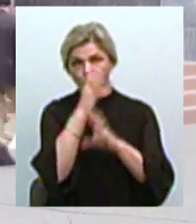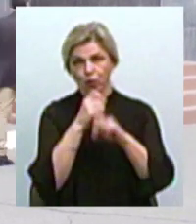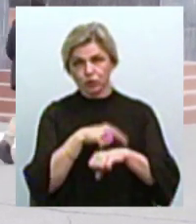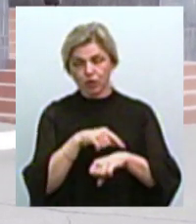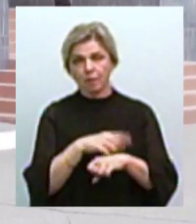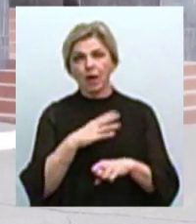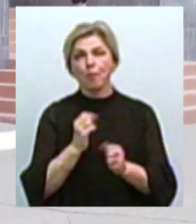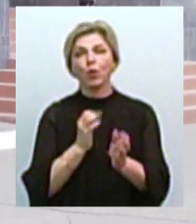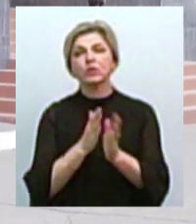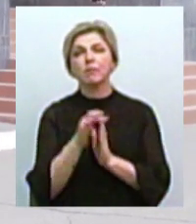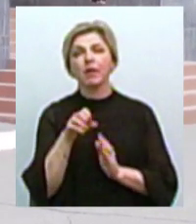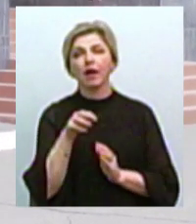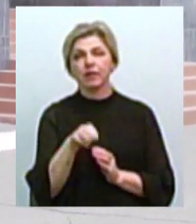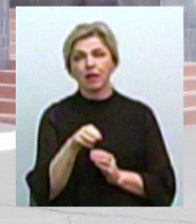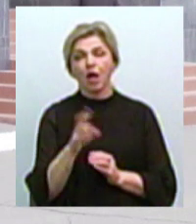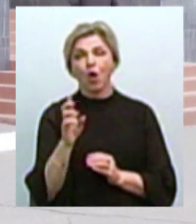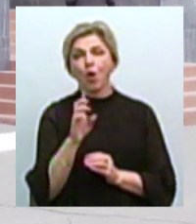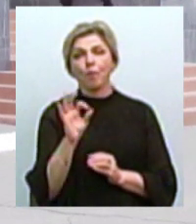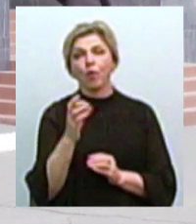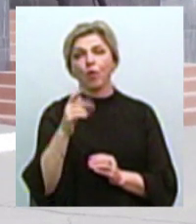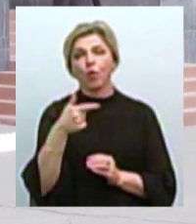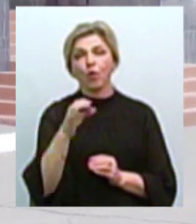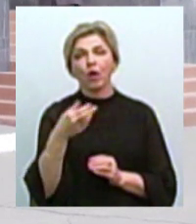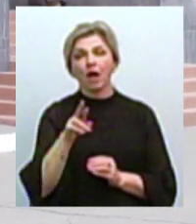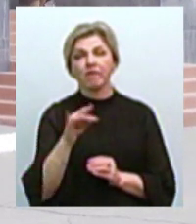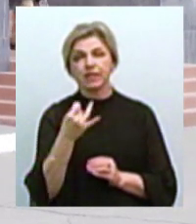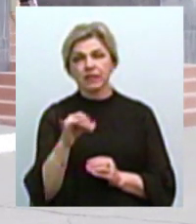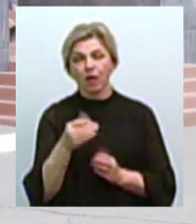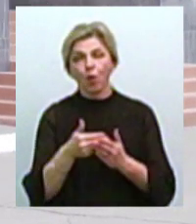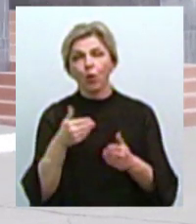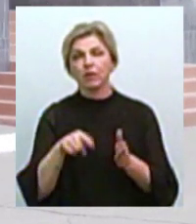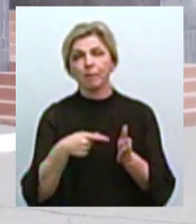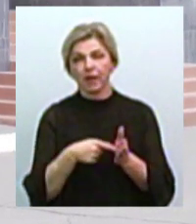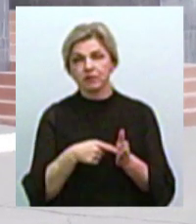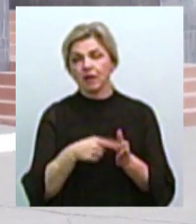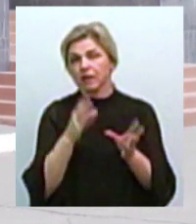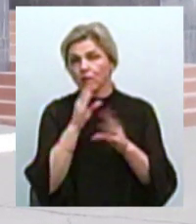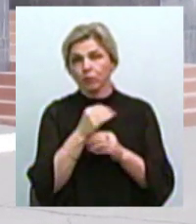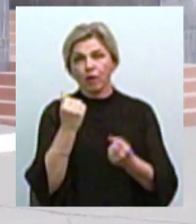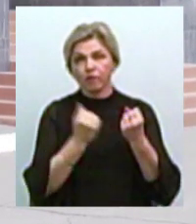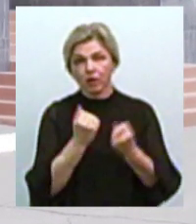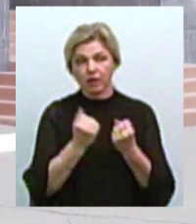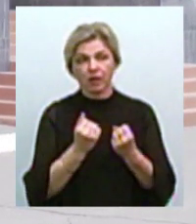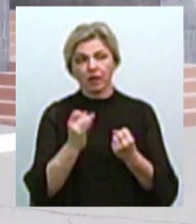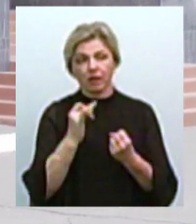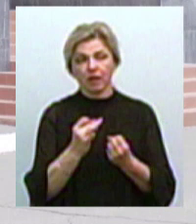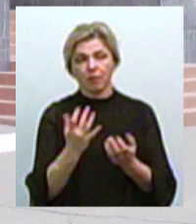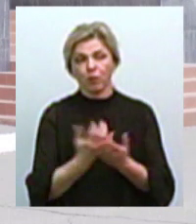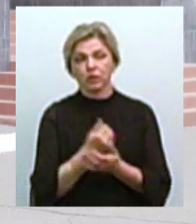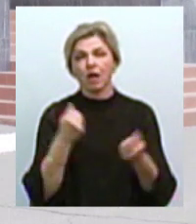проспекту Богоявленську, в бік міста, де не впоралися з керування, допустили здійснення з